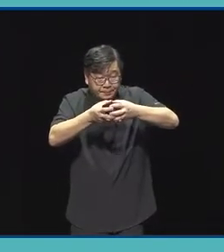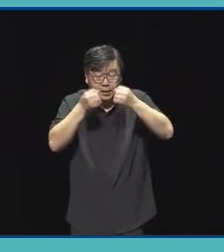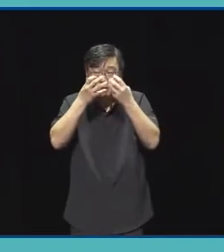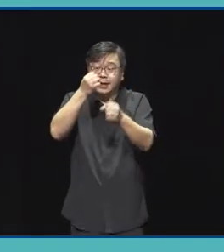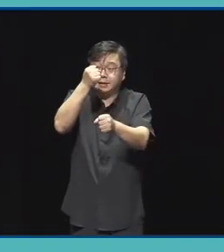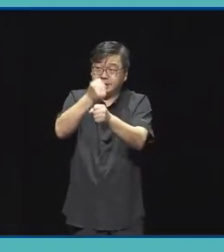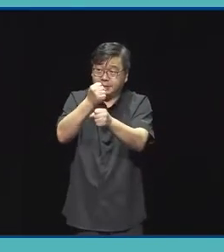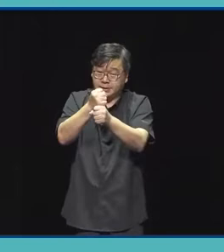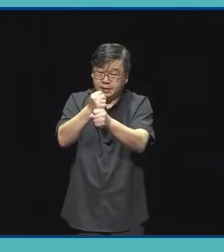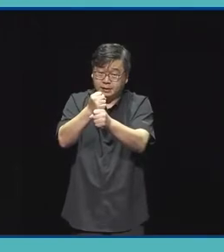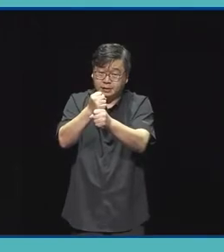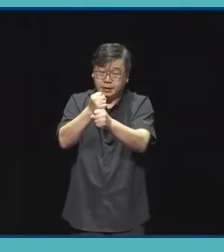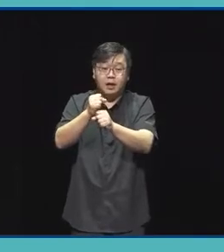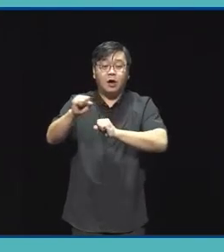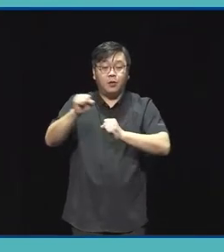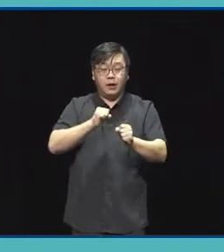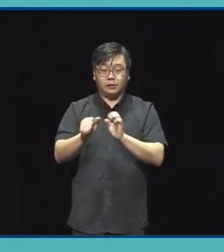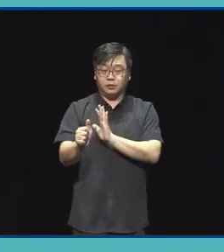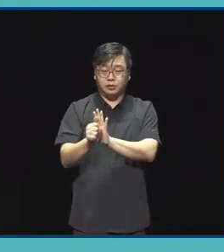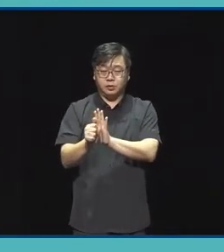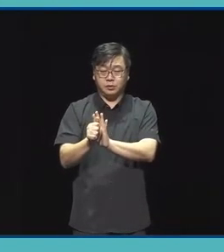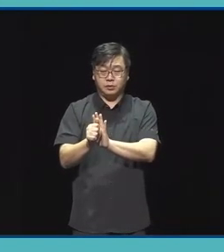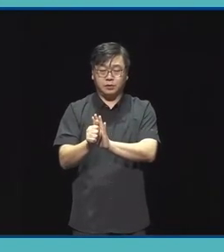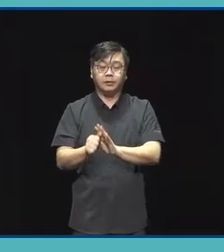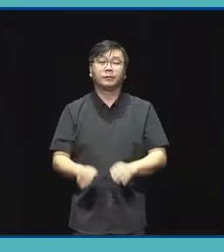구축하기 위한 여러 가지 활동을 지원하는 사업입니다